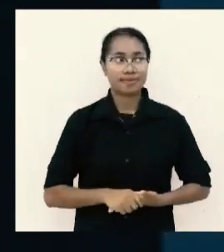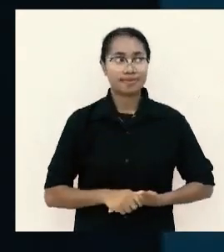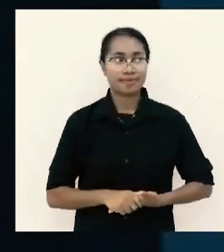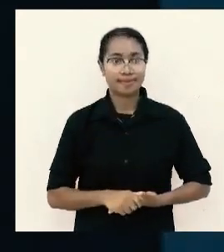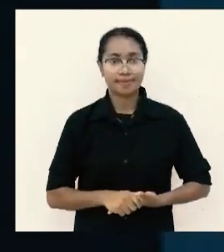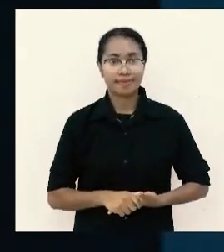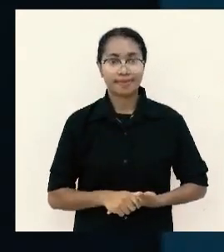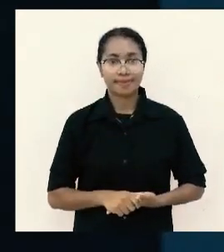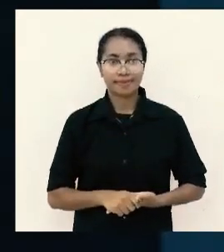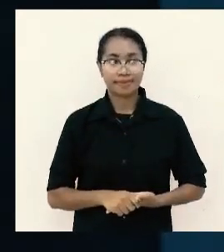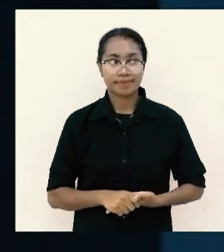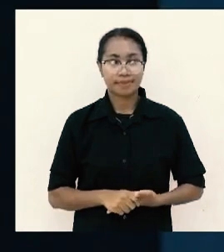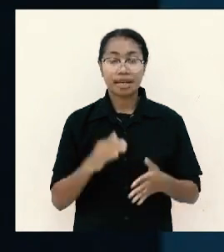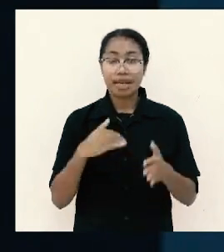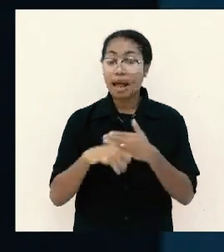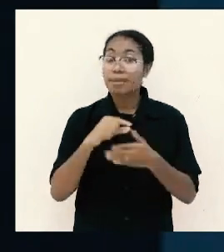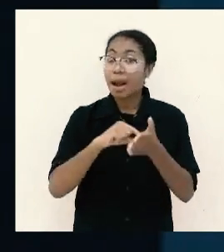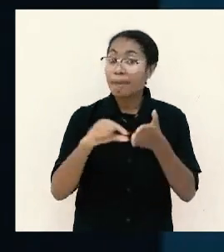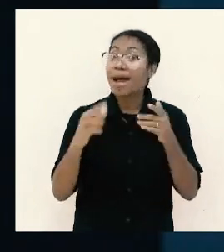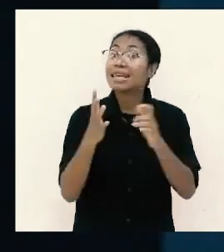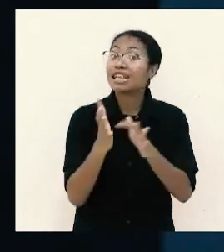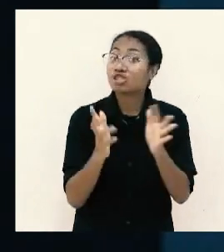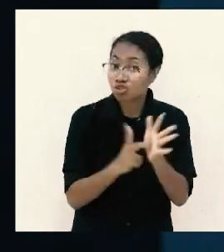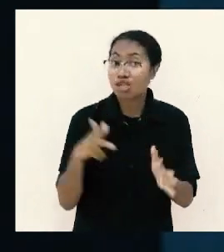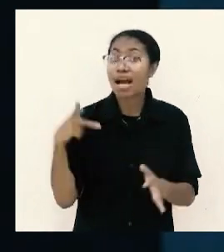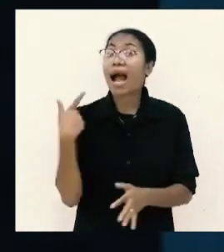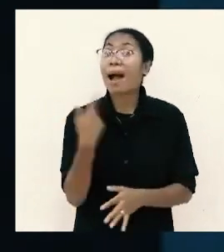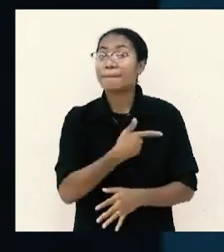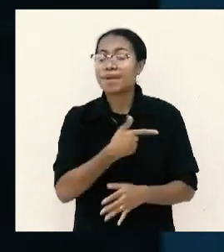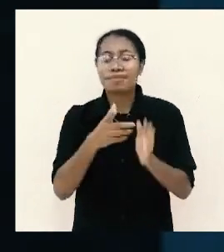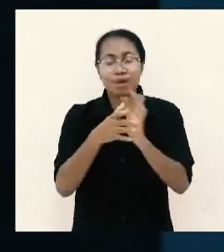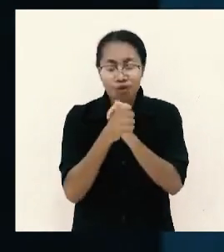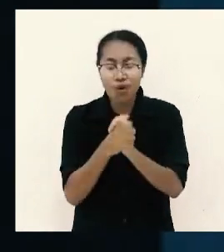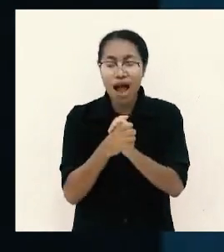dalam nama Yesus kami berdoa amin